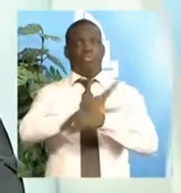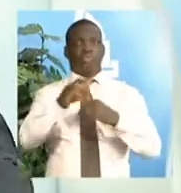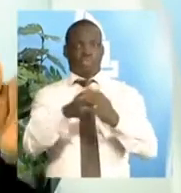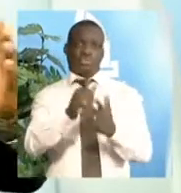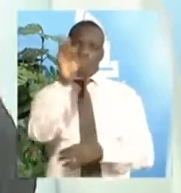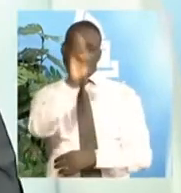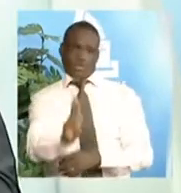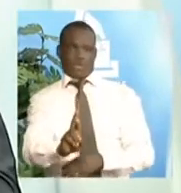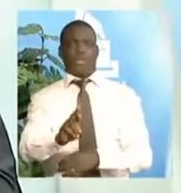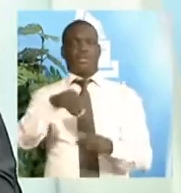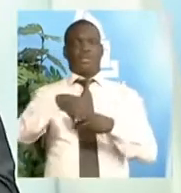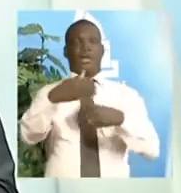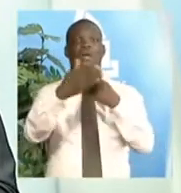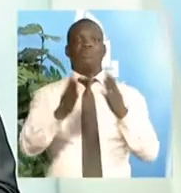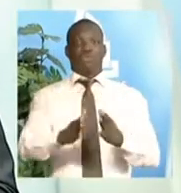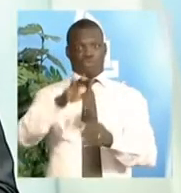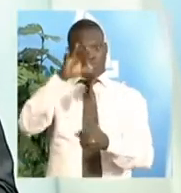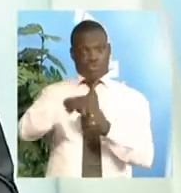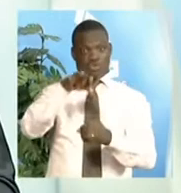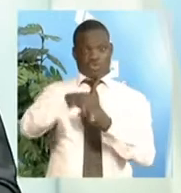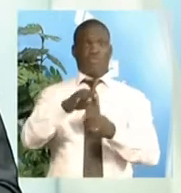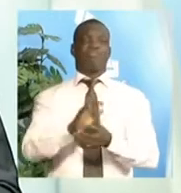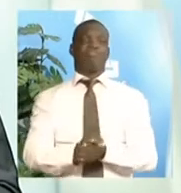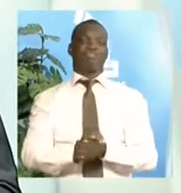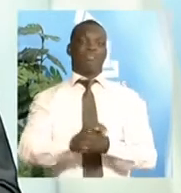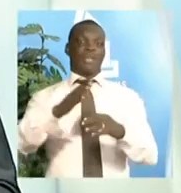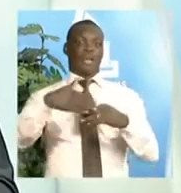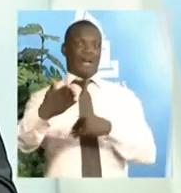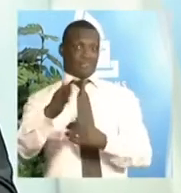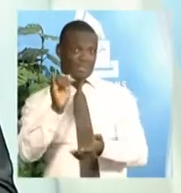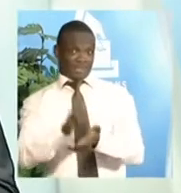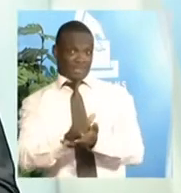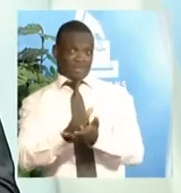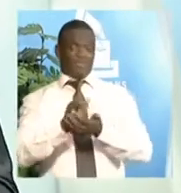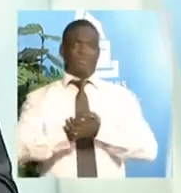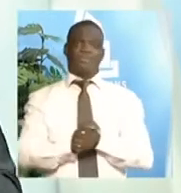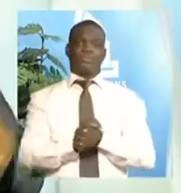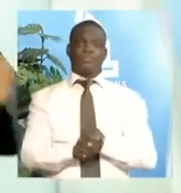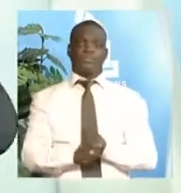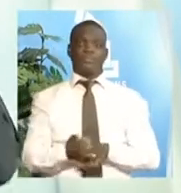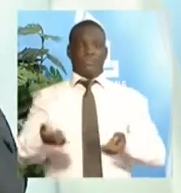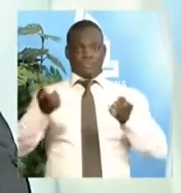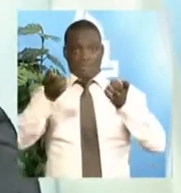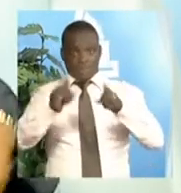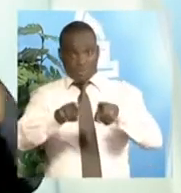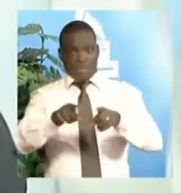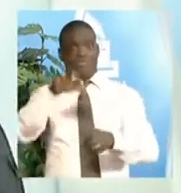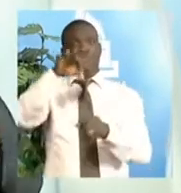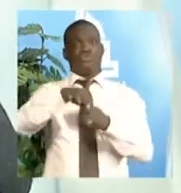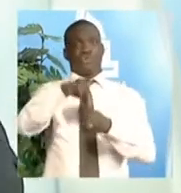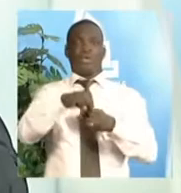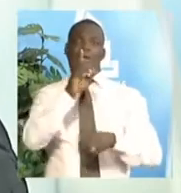tous les bureaux de vote attachés à elle. Et ensuite, comme le vote a lieu dans une circonscription